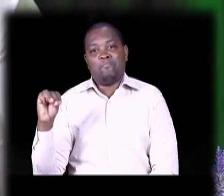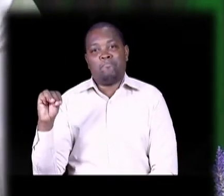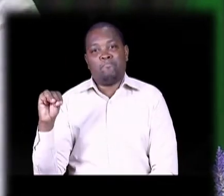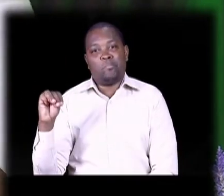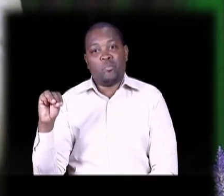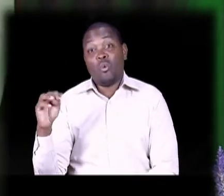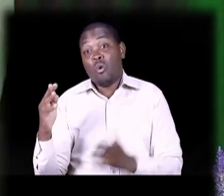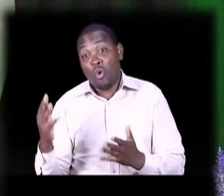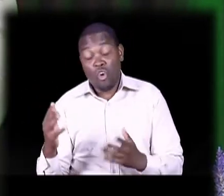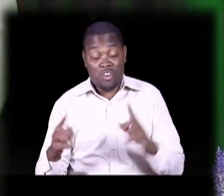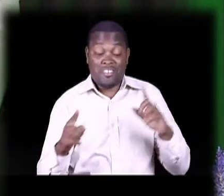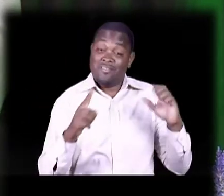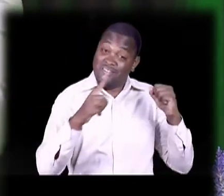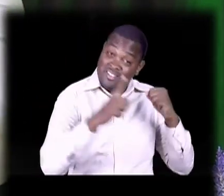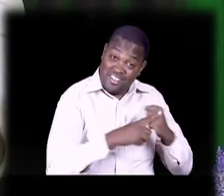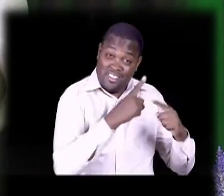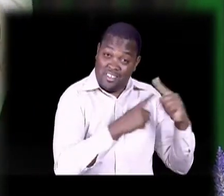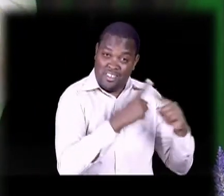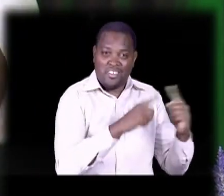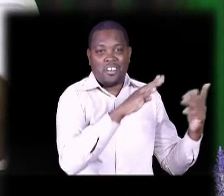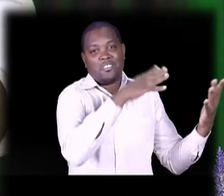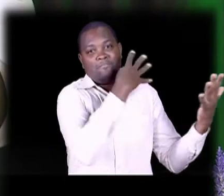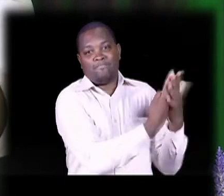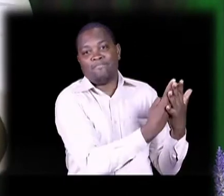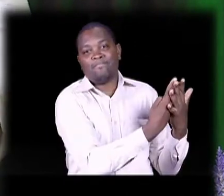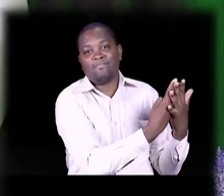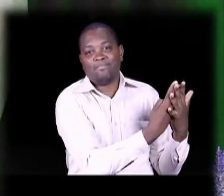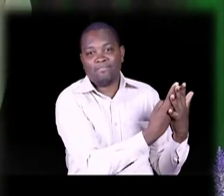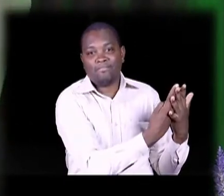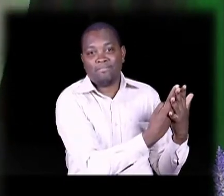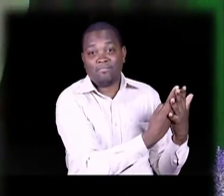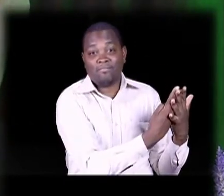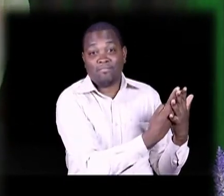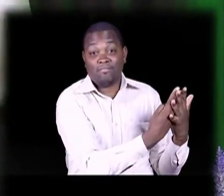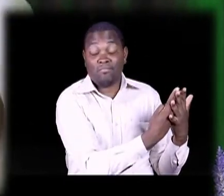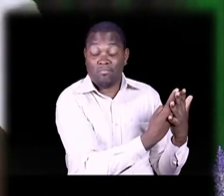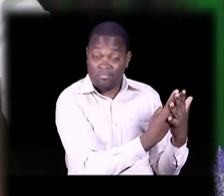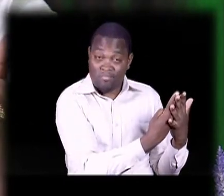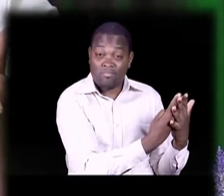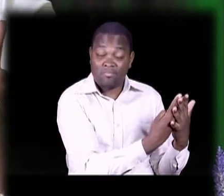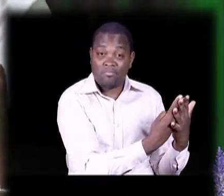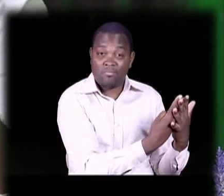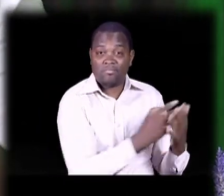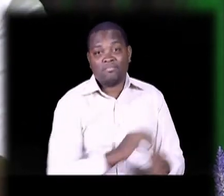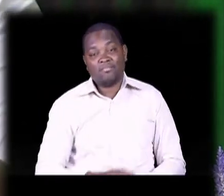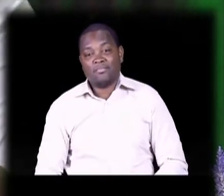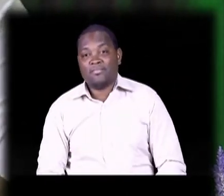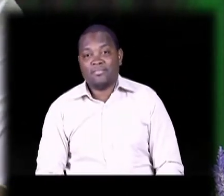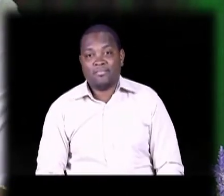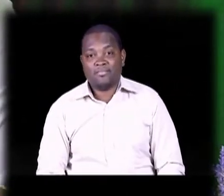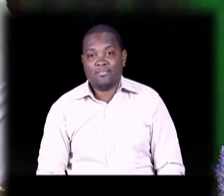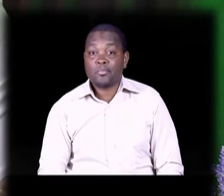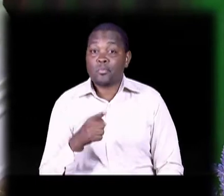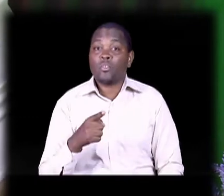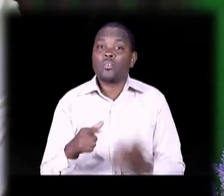Hivikuwa mbelewe Nishatoa Mieka sita naayo unayo Ndari Hasari ya